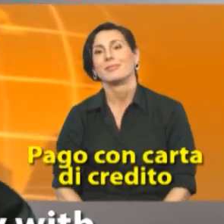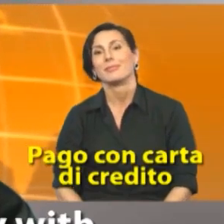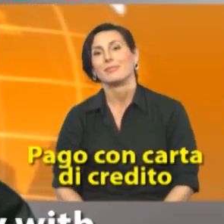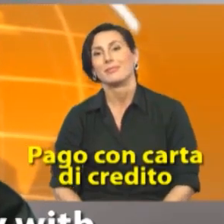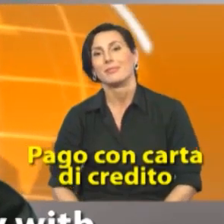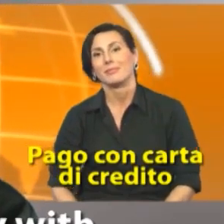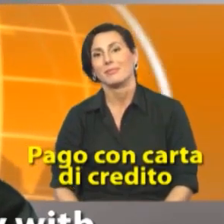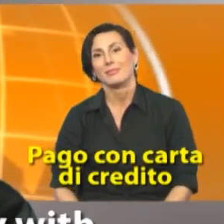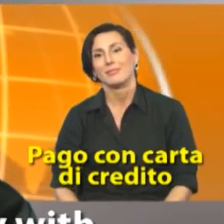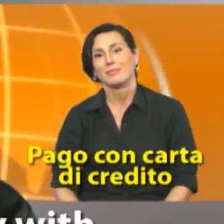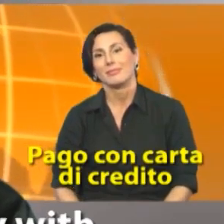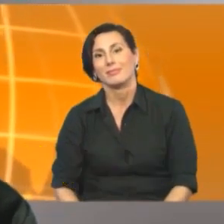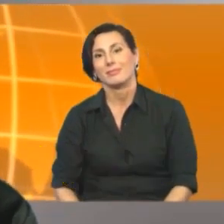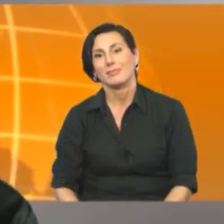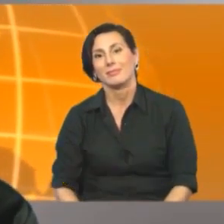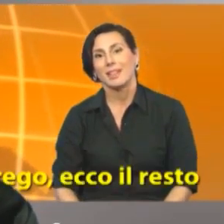card